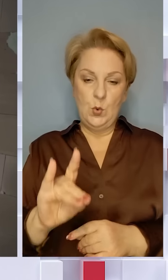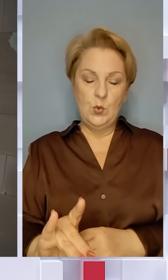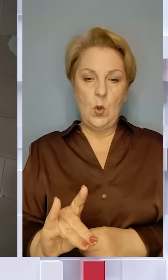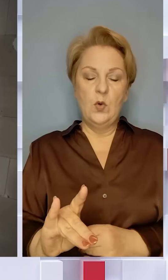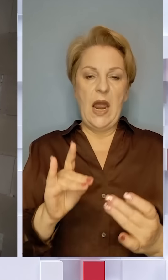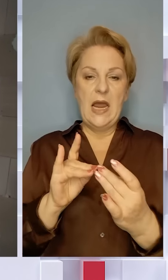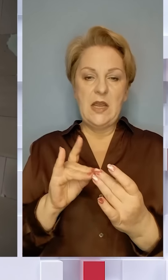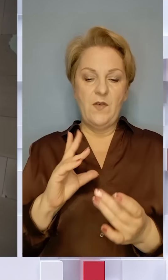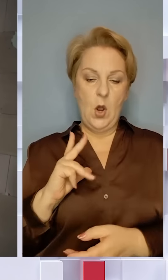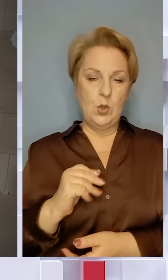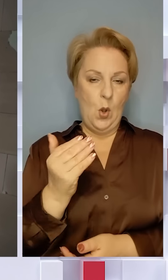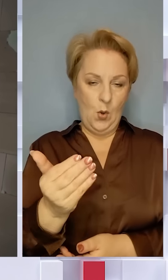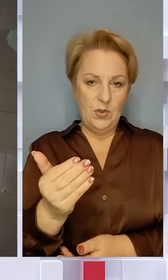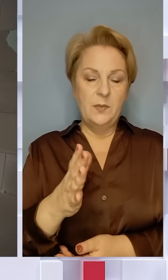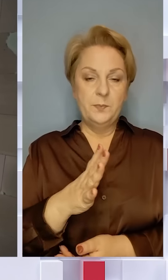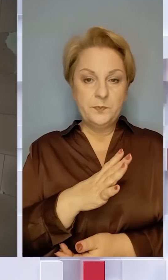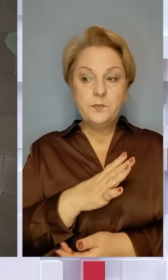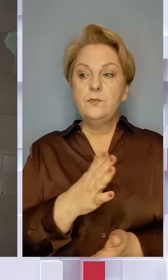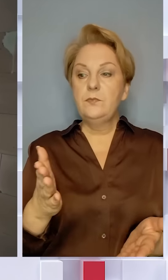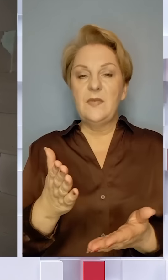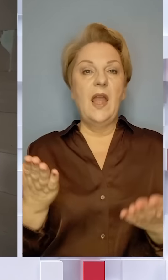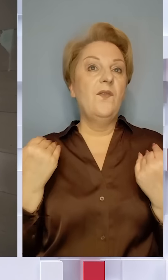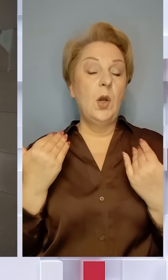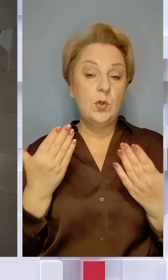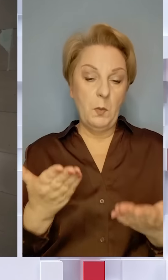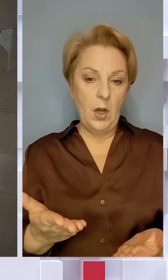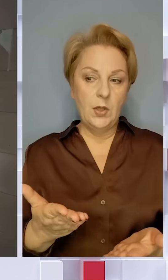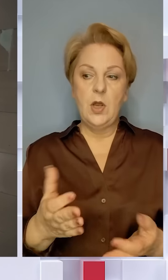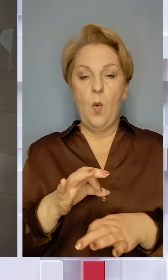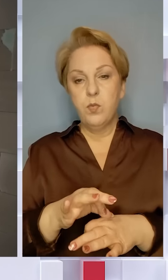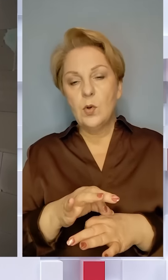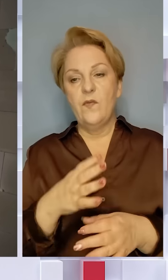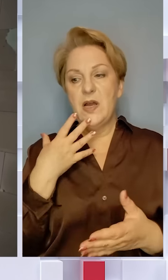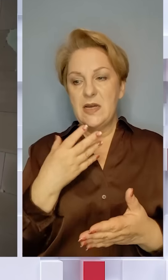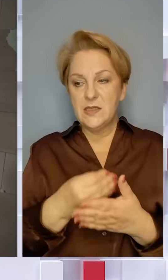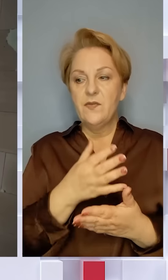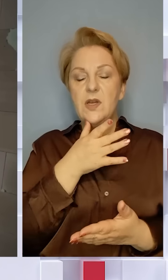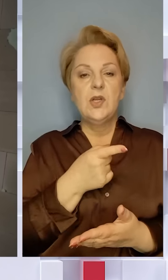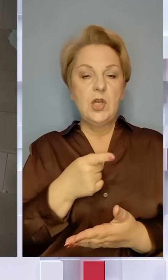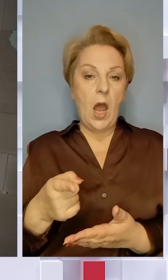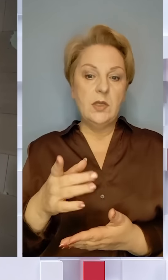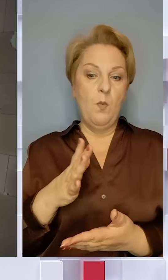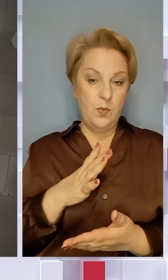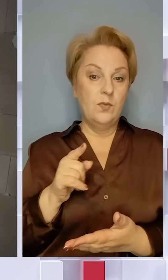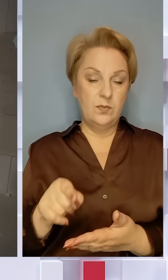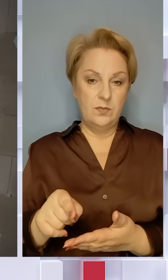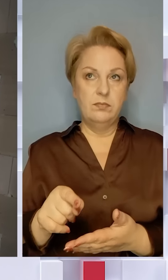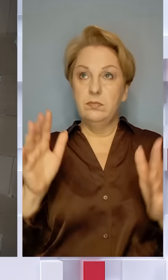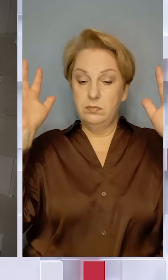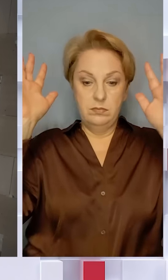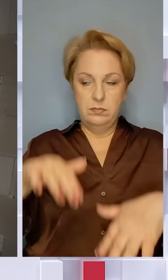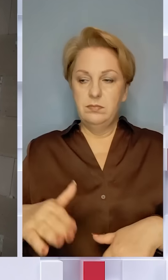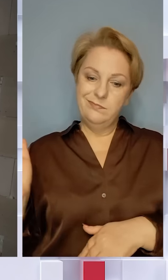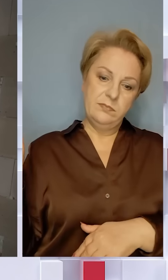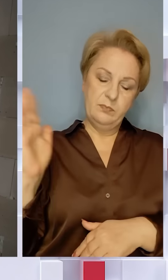ліжко доньки, де вона відпочивала і проводила свій час. А